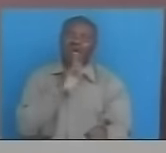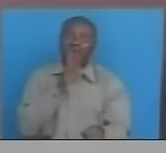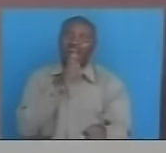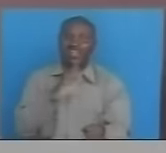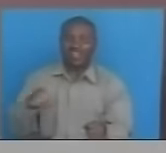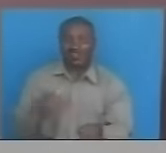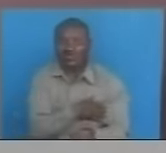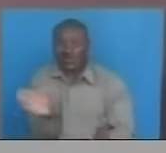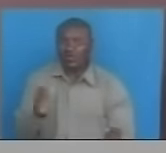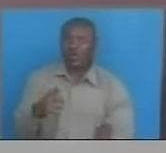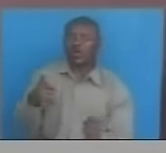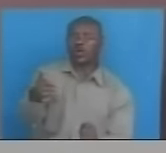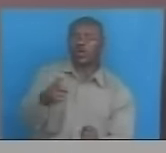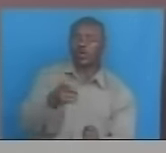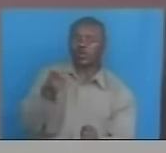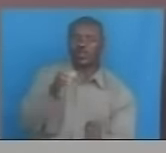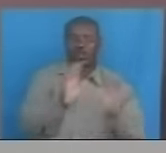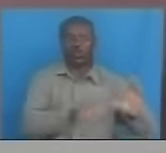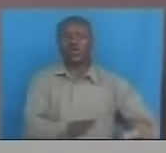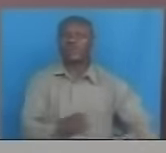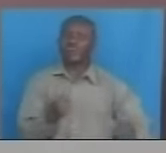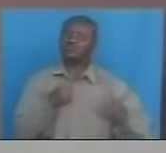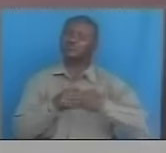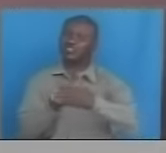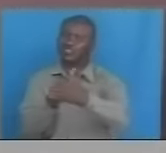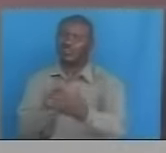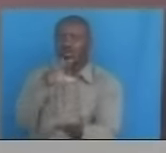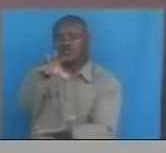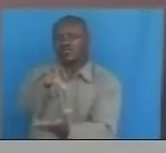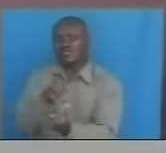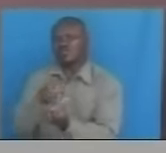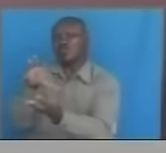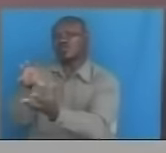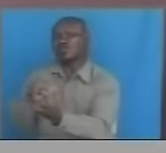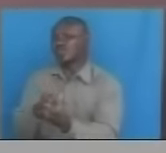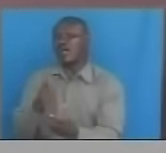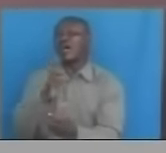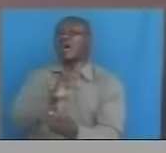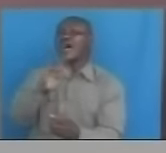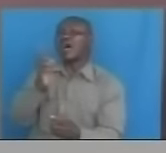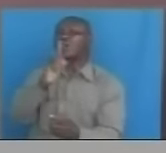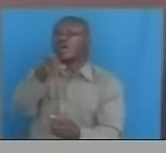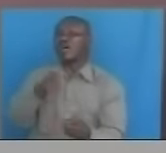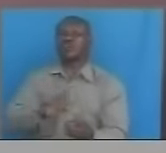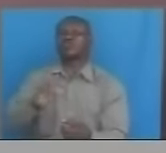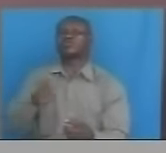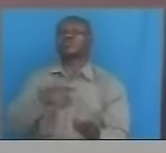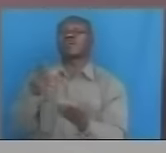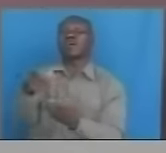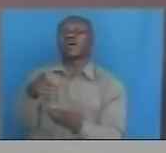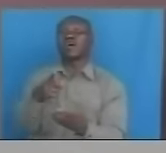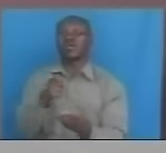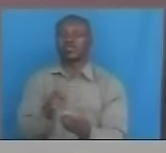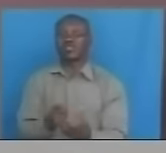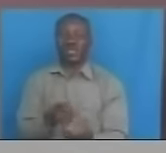ukwepaji kodi Na kuweka mkazo zaidi katika ukusanyaji wa mapatu ya sio ya kodi Na yale ya na ukusanyo